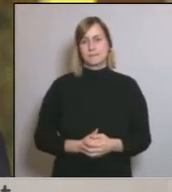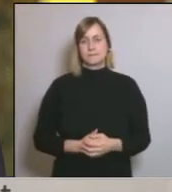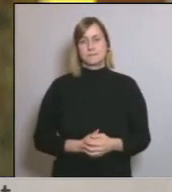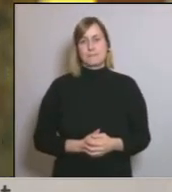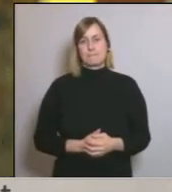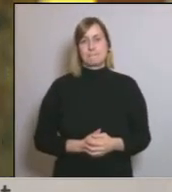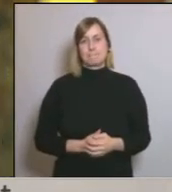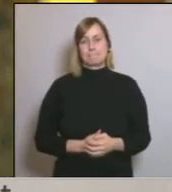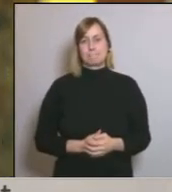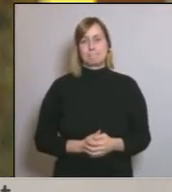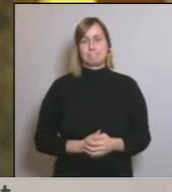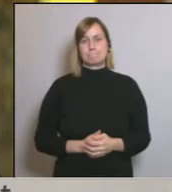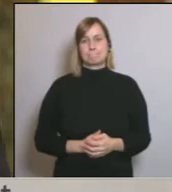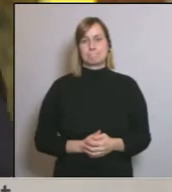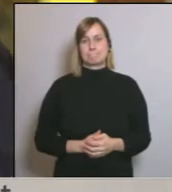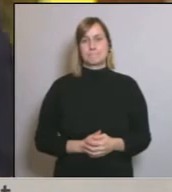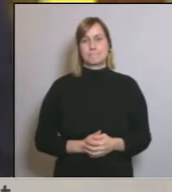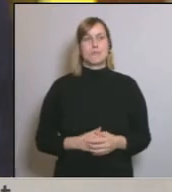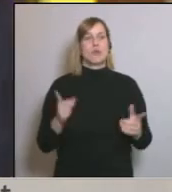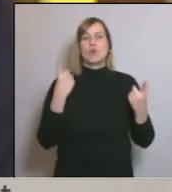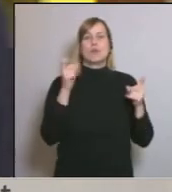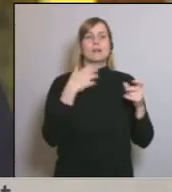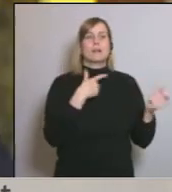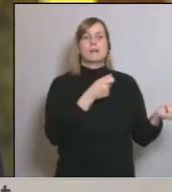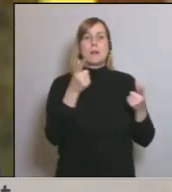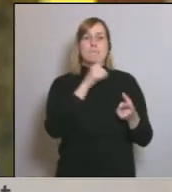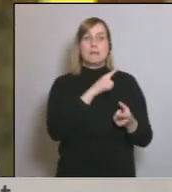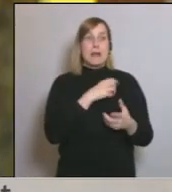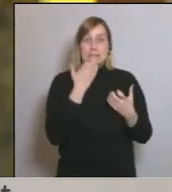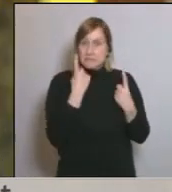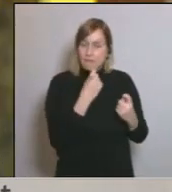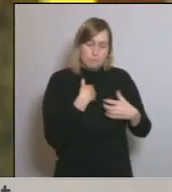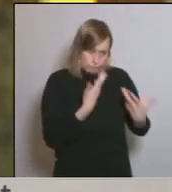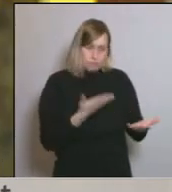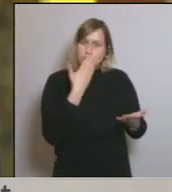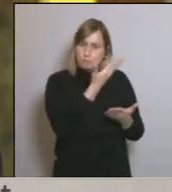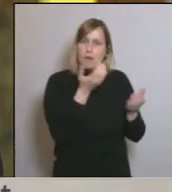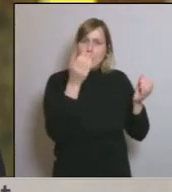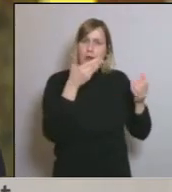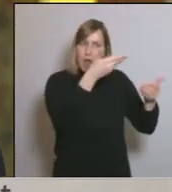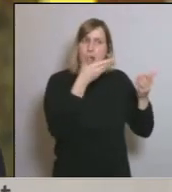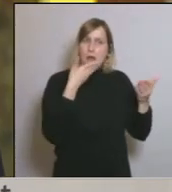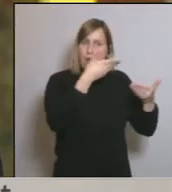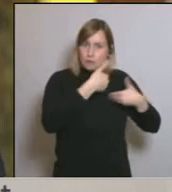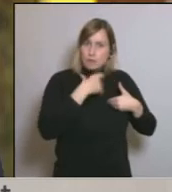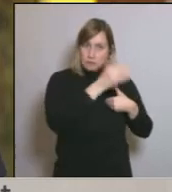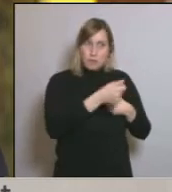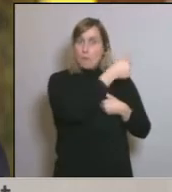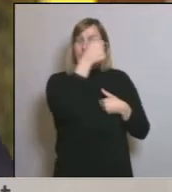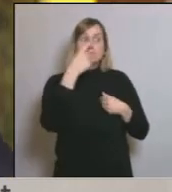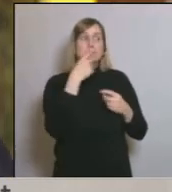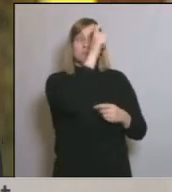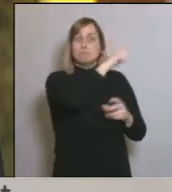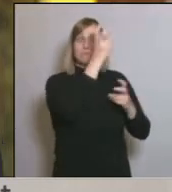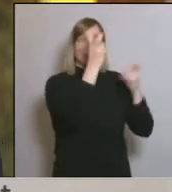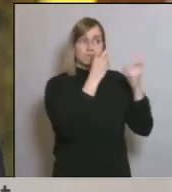I no es tracta de fer sortir militars. Sí cal ja els demanarem ajuda. Jo vaig ser el primer a agrair als militars que ens